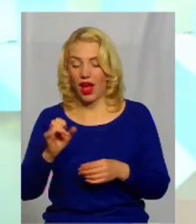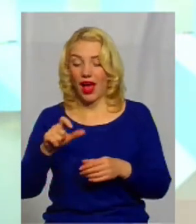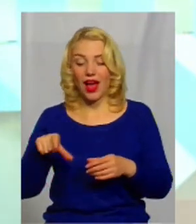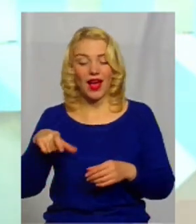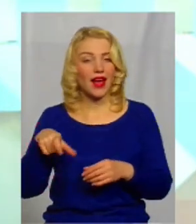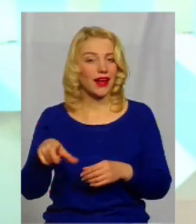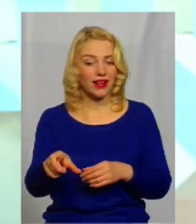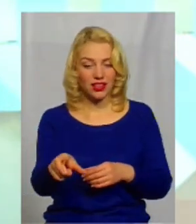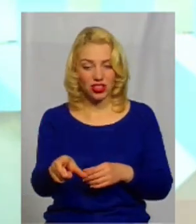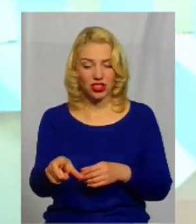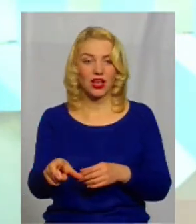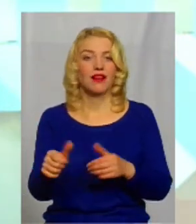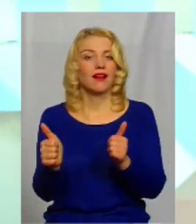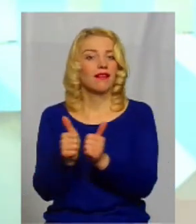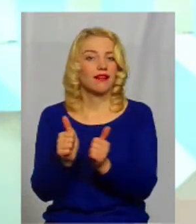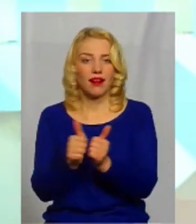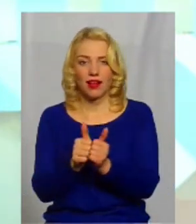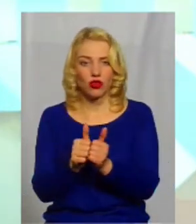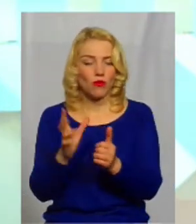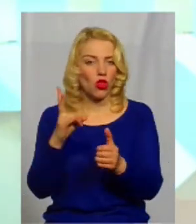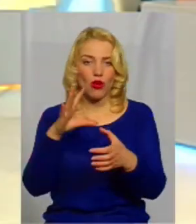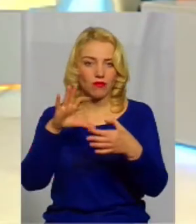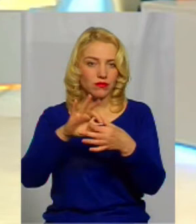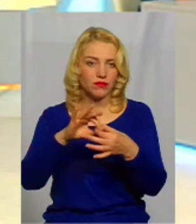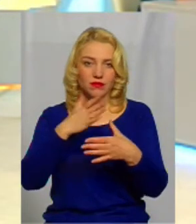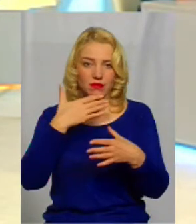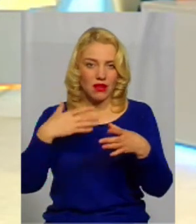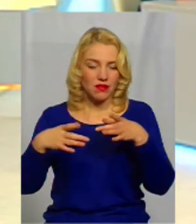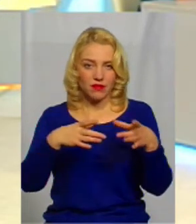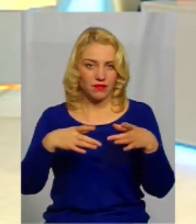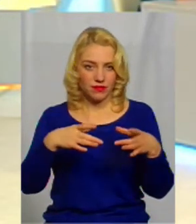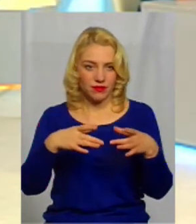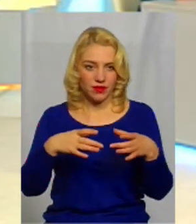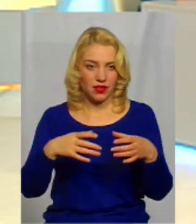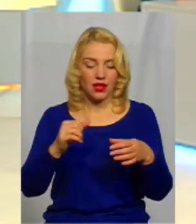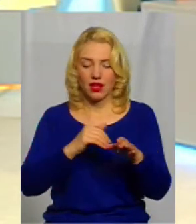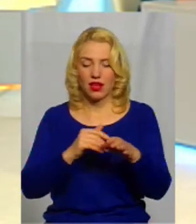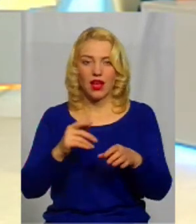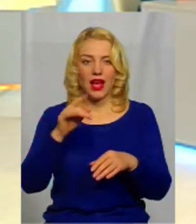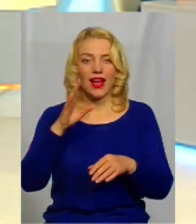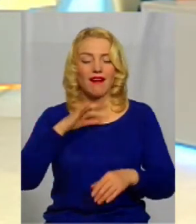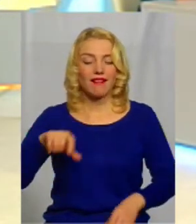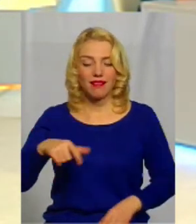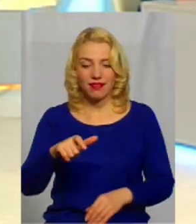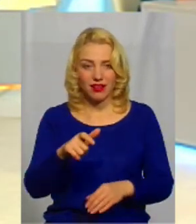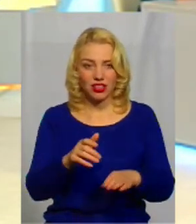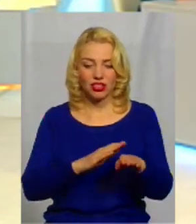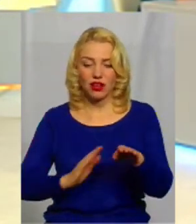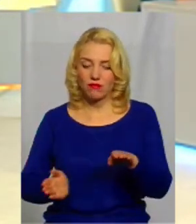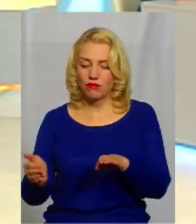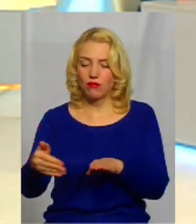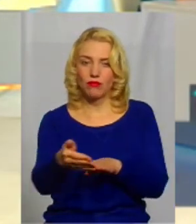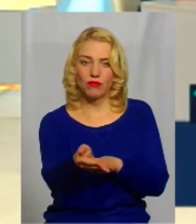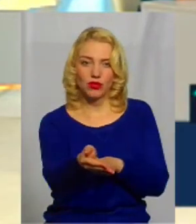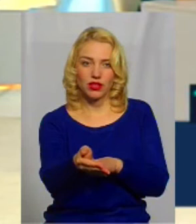протікає, в обход цього ставка, вона не міняла ні русла, ні рівня води, нічого немає. А те, що